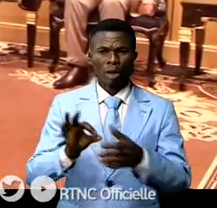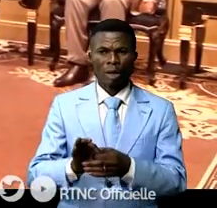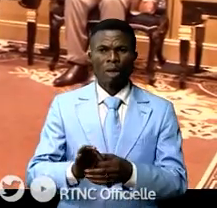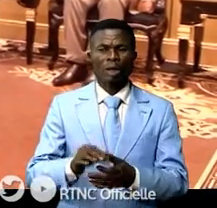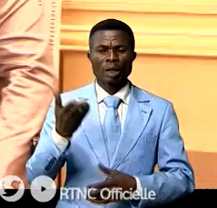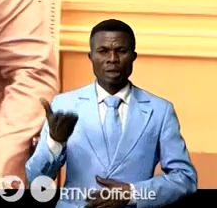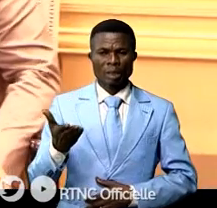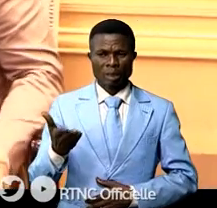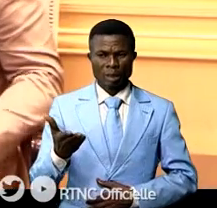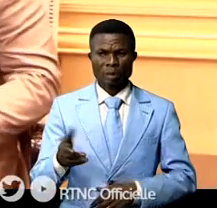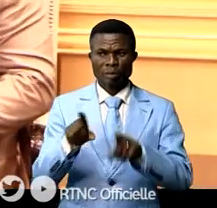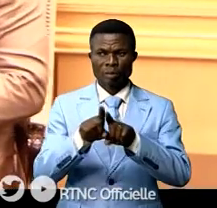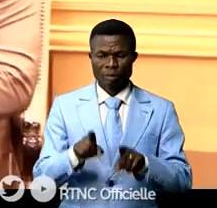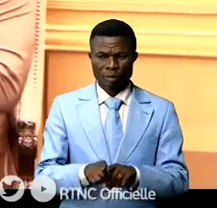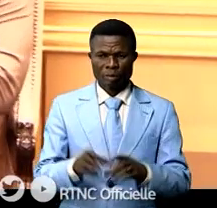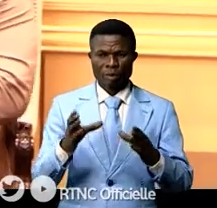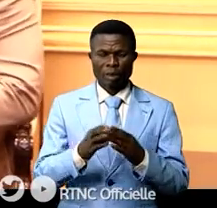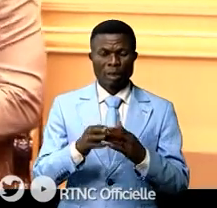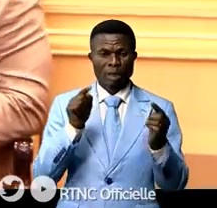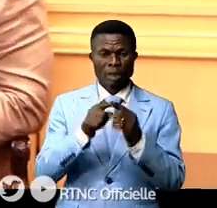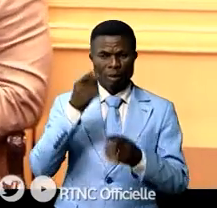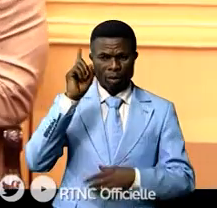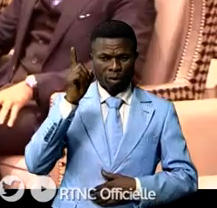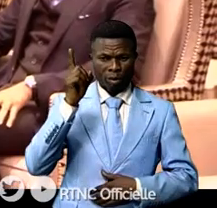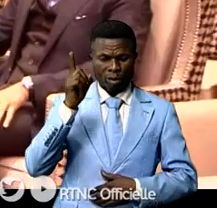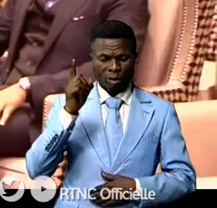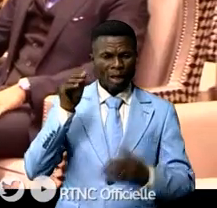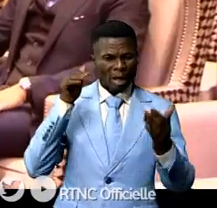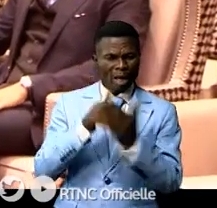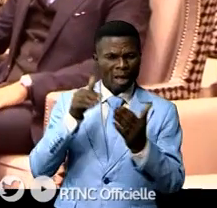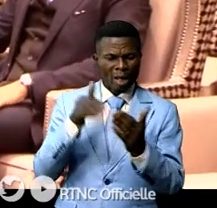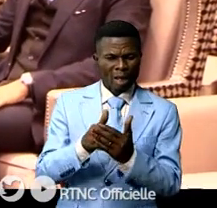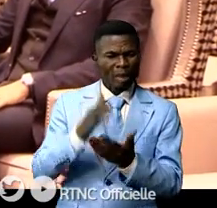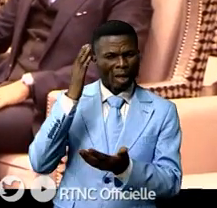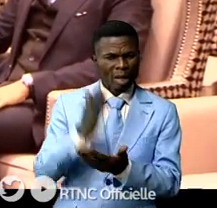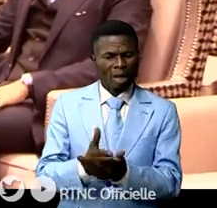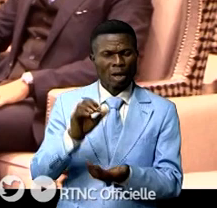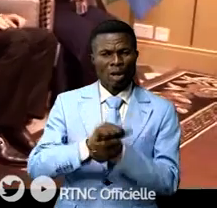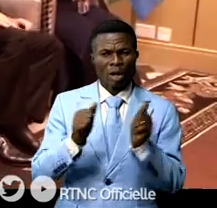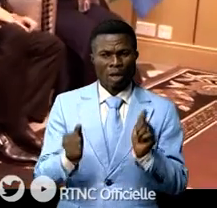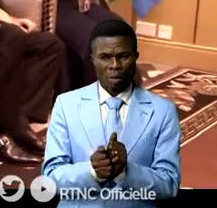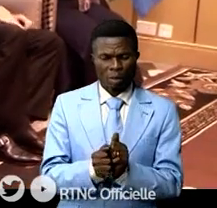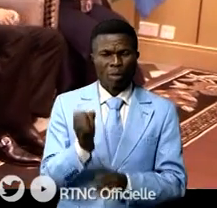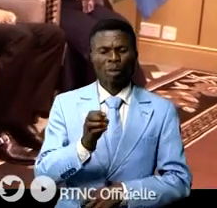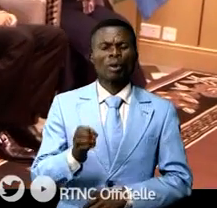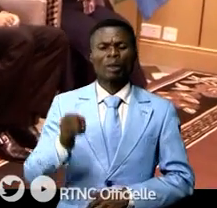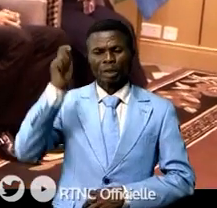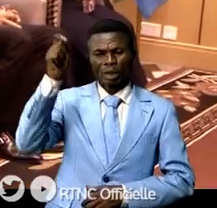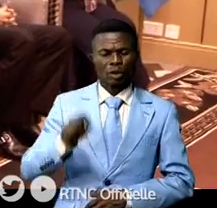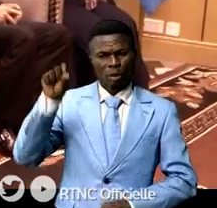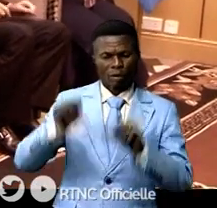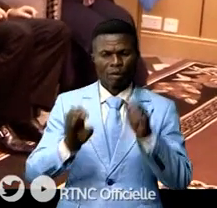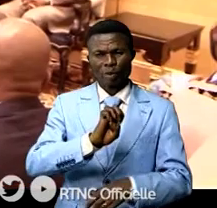un partenariat solide avec comme objectif de combattre les forces négatives qui sèment la terreur et la désolation